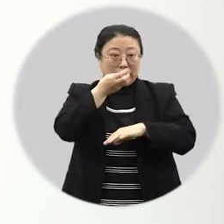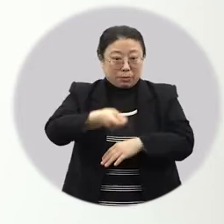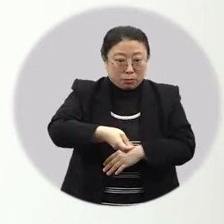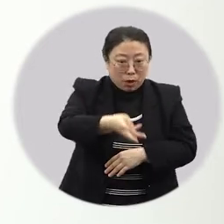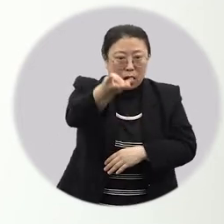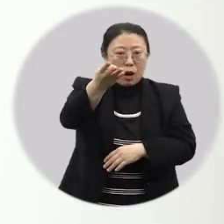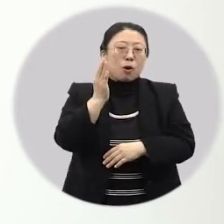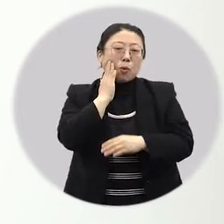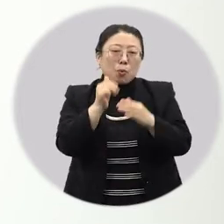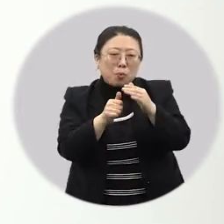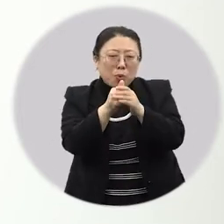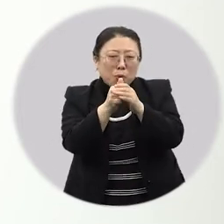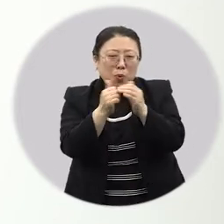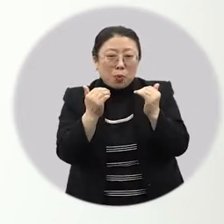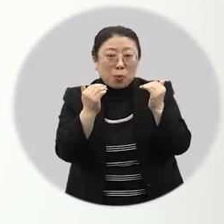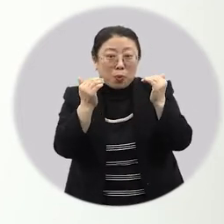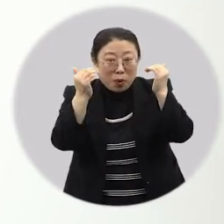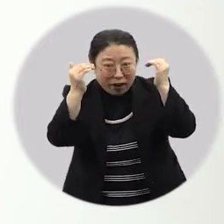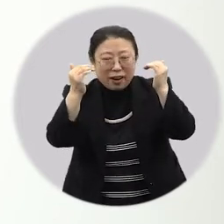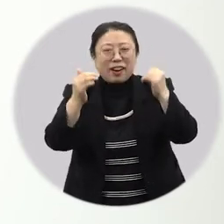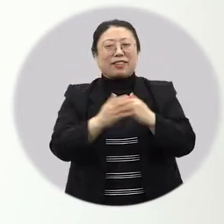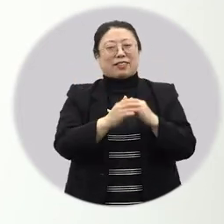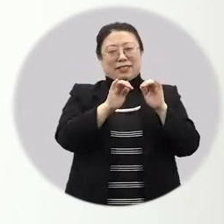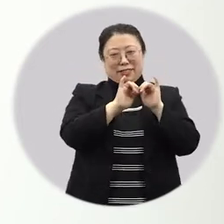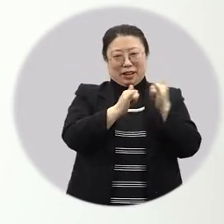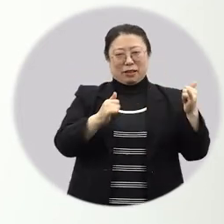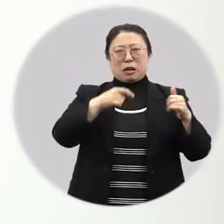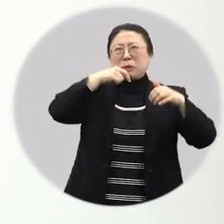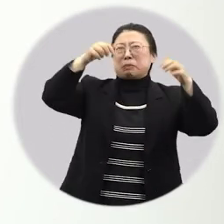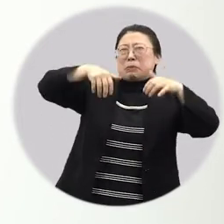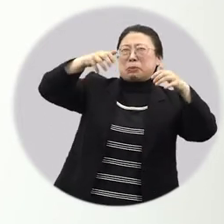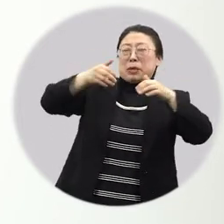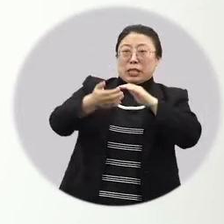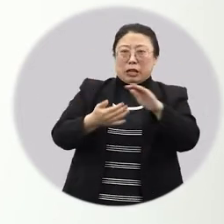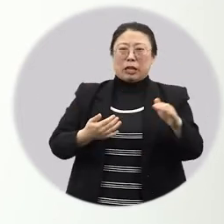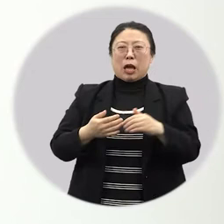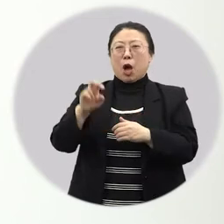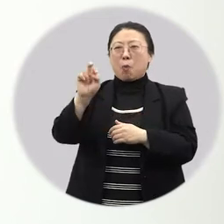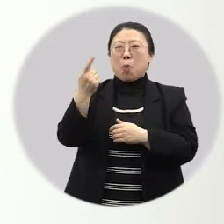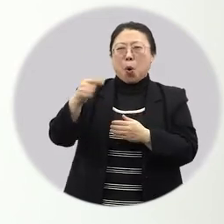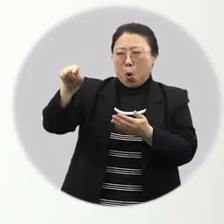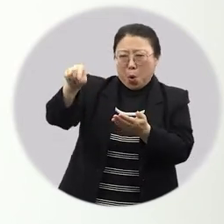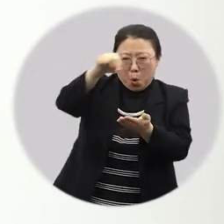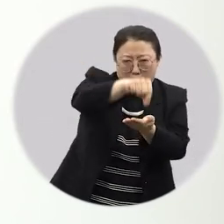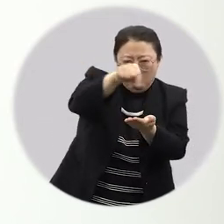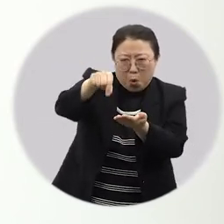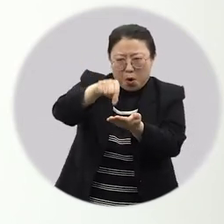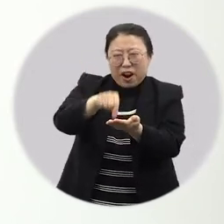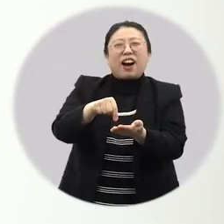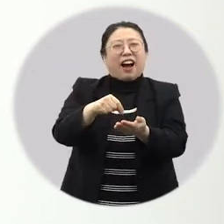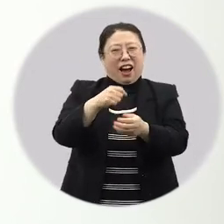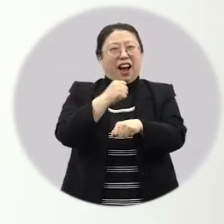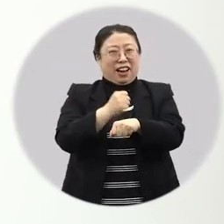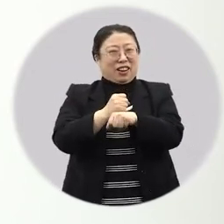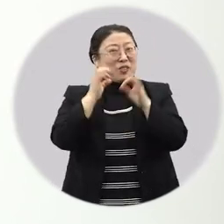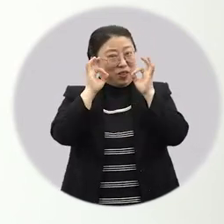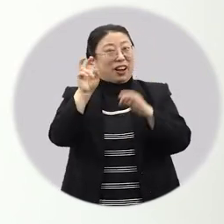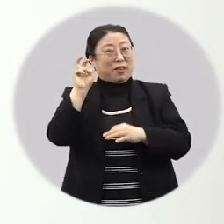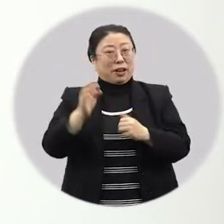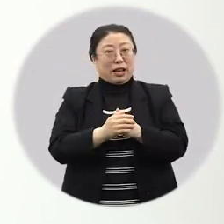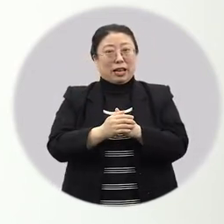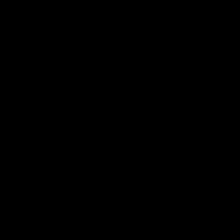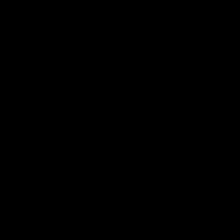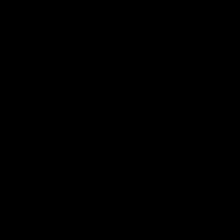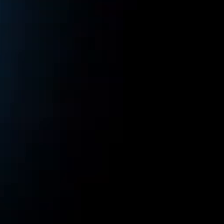밭에 뿌려놓은 씨에서 농작물이 자라나기 시작했을 테고 사람들이 장마가 오기 전에 모내기를 하려고 했을 거예요.